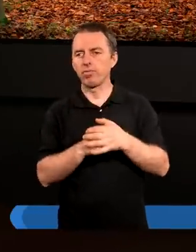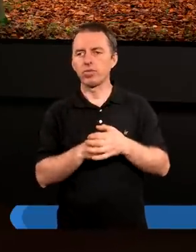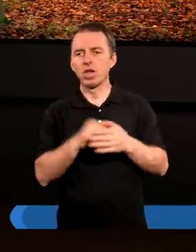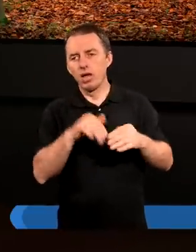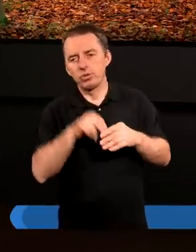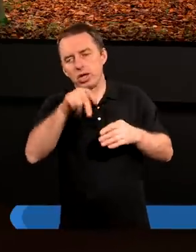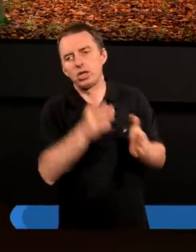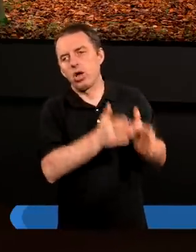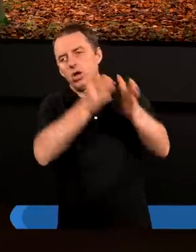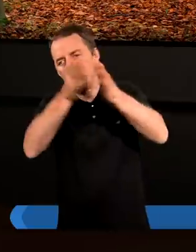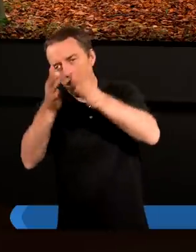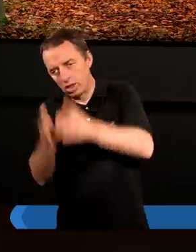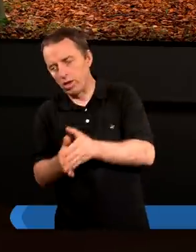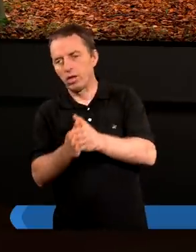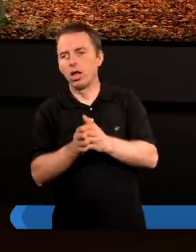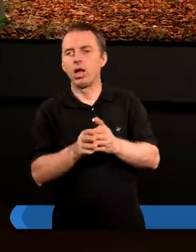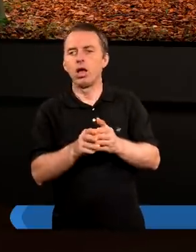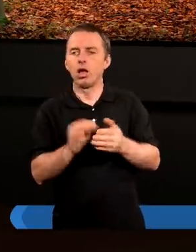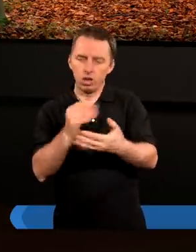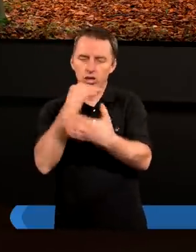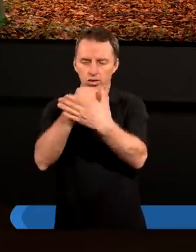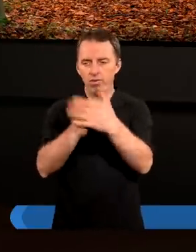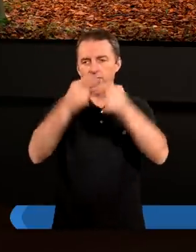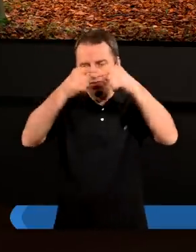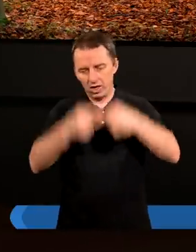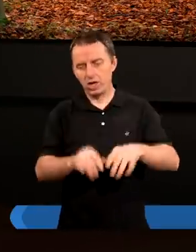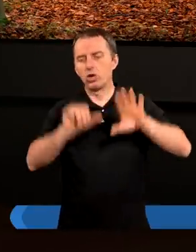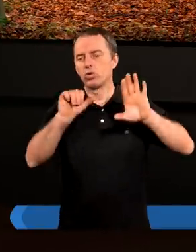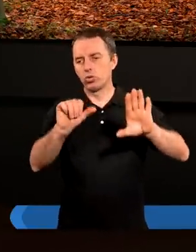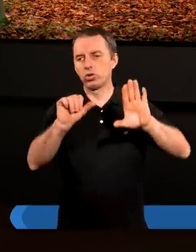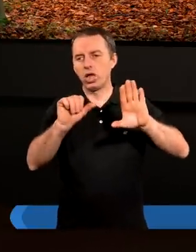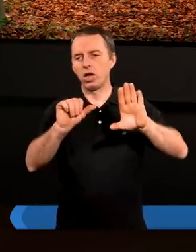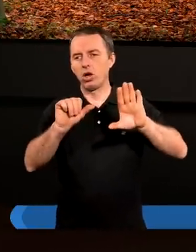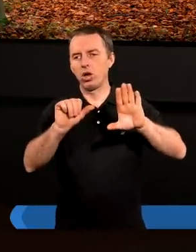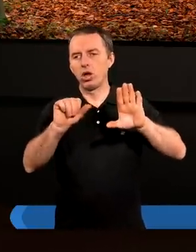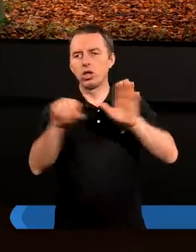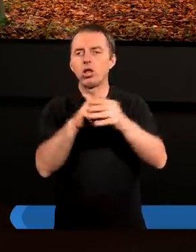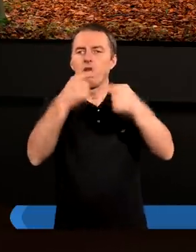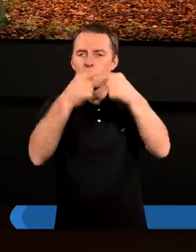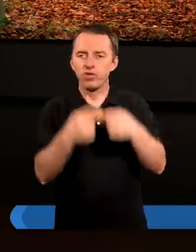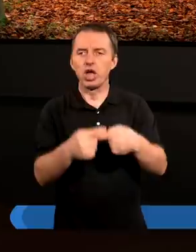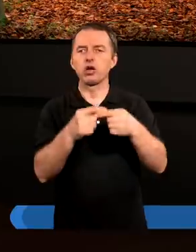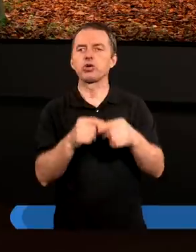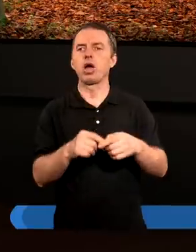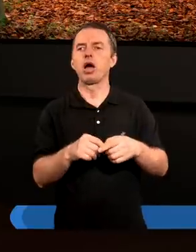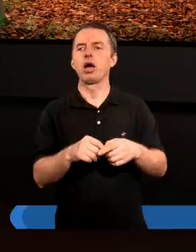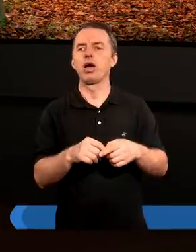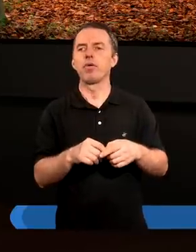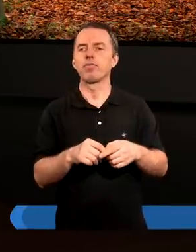Przejdźmy do następnego pasaża od wiersza szóstego do wiersza